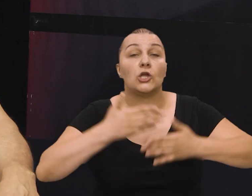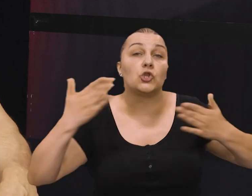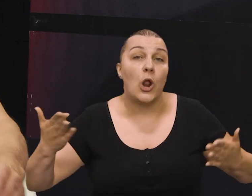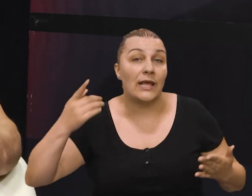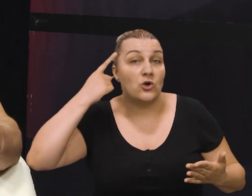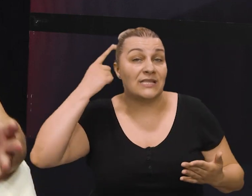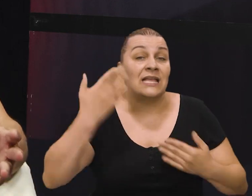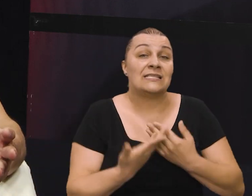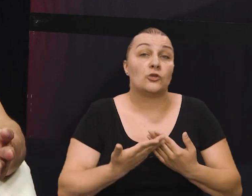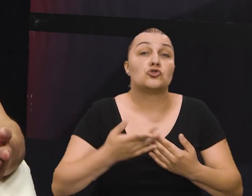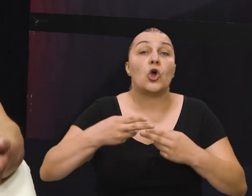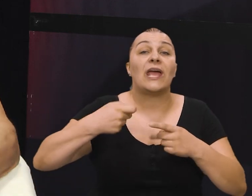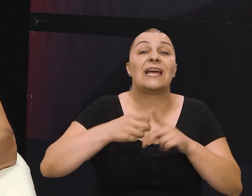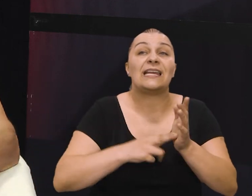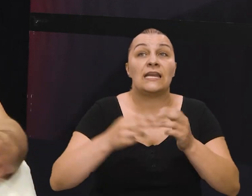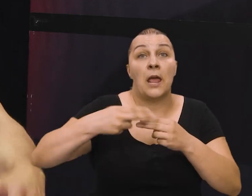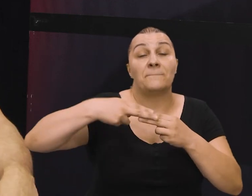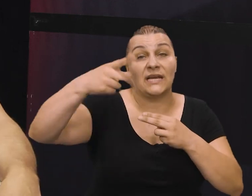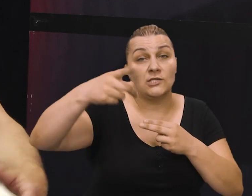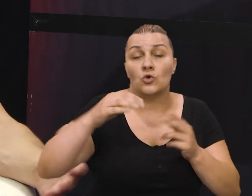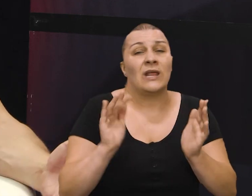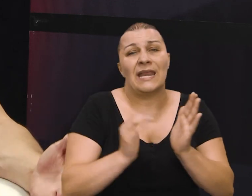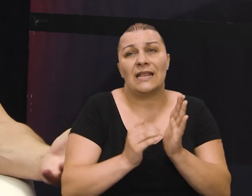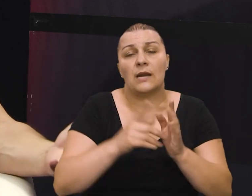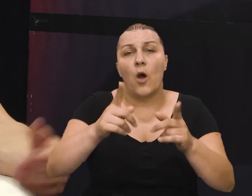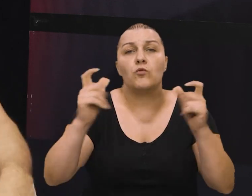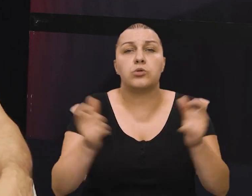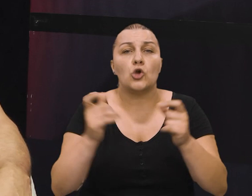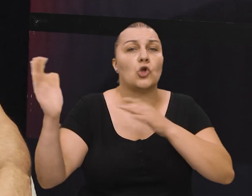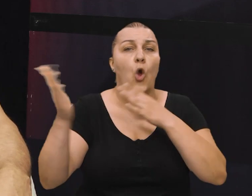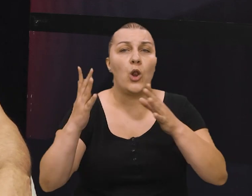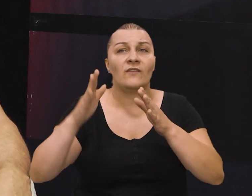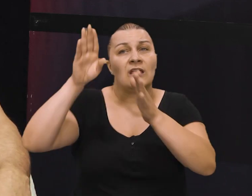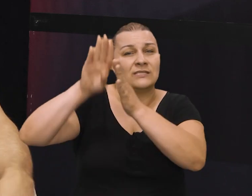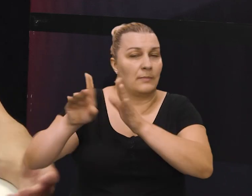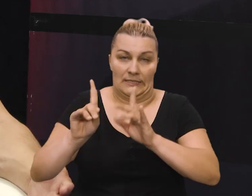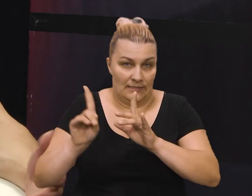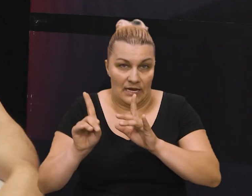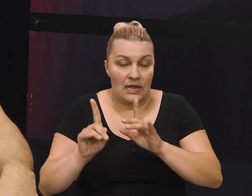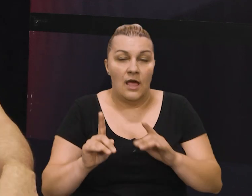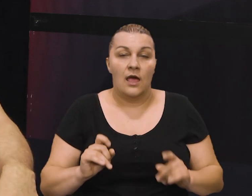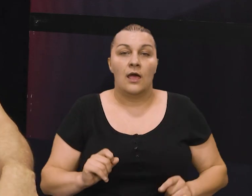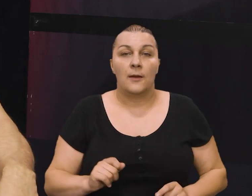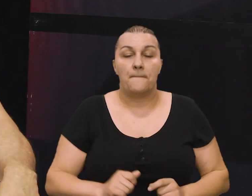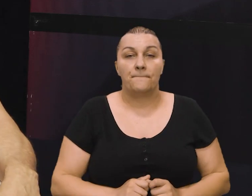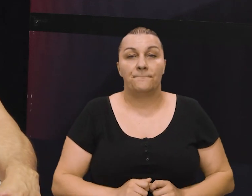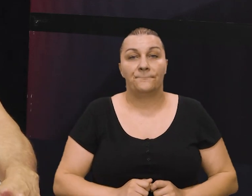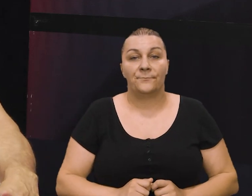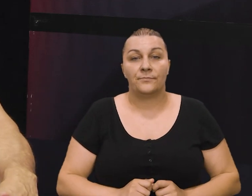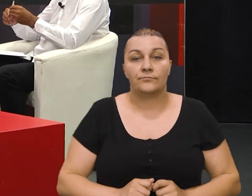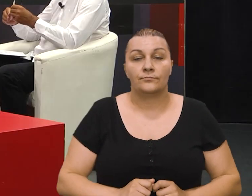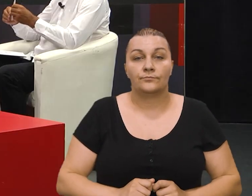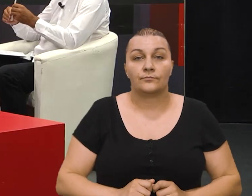značaj zbog samoj blizine Knina i ne treba razvonjavati samo u prostovi ili u Luju Kninu dan pobjede no u svakom